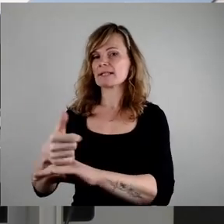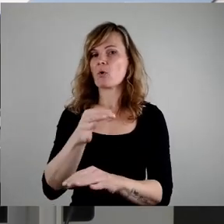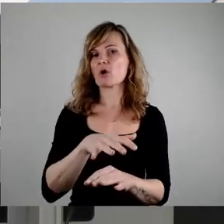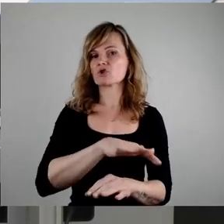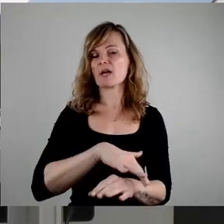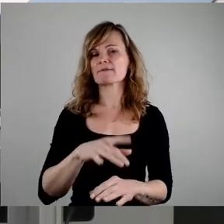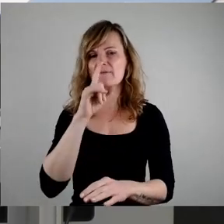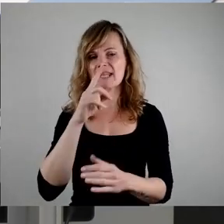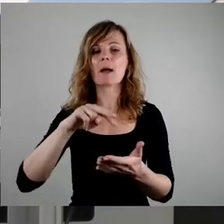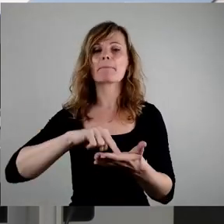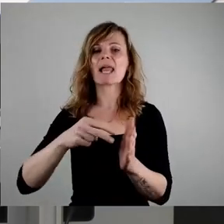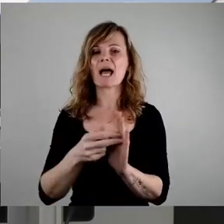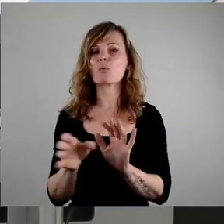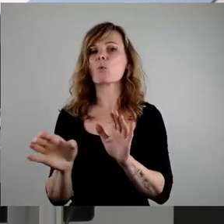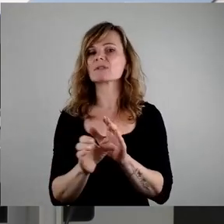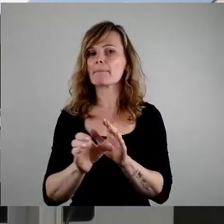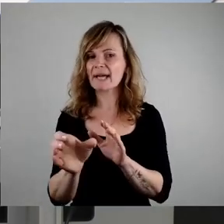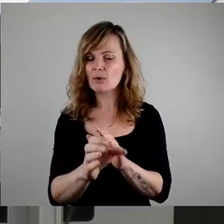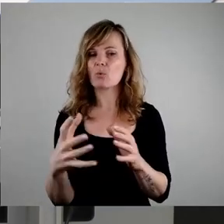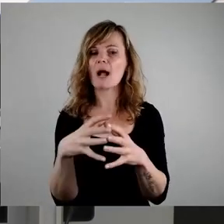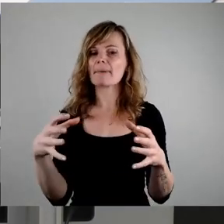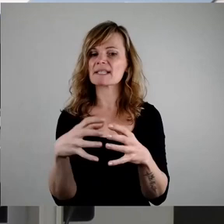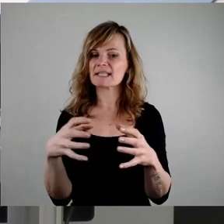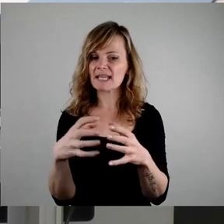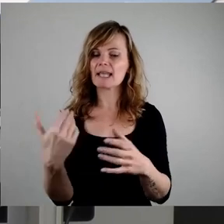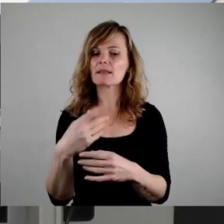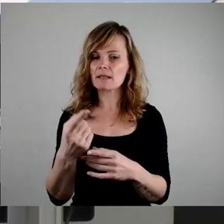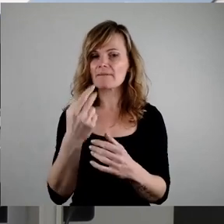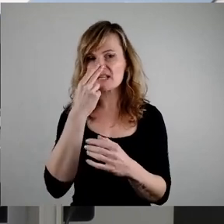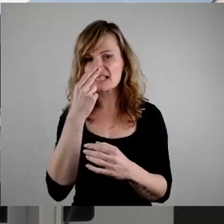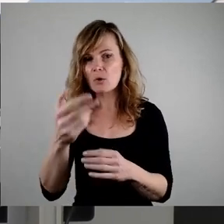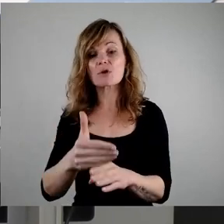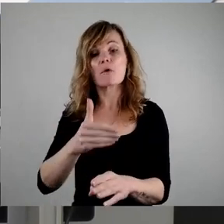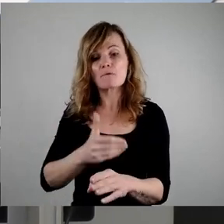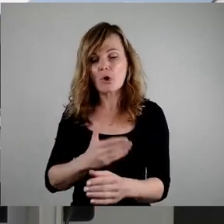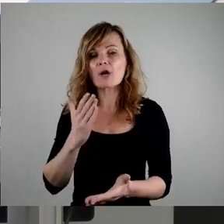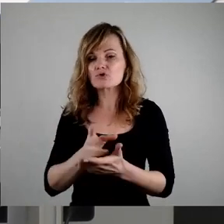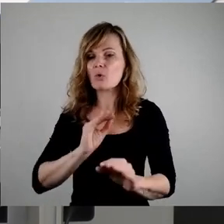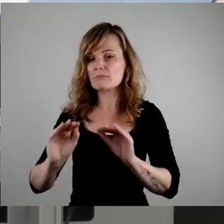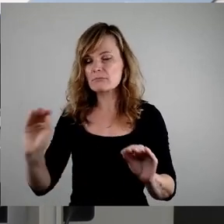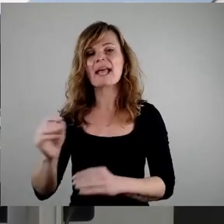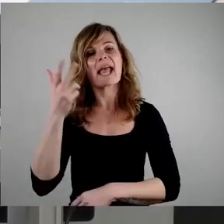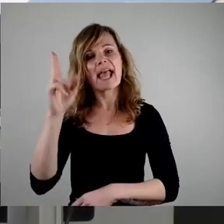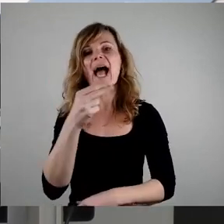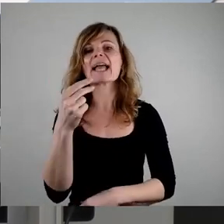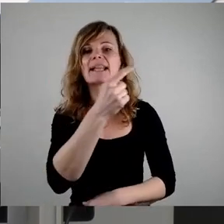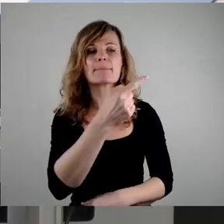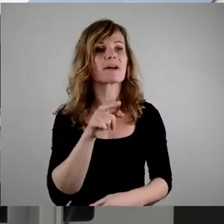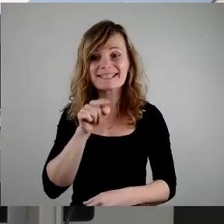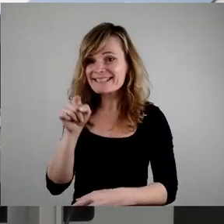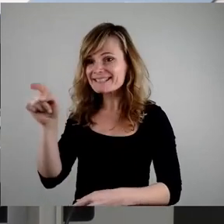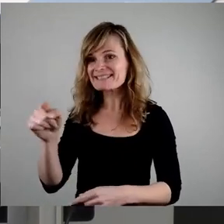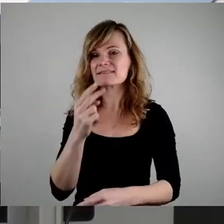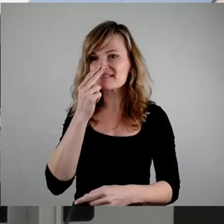bei der Planung für Unterbringungskapazitäten bereits ausreichend. Herr Hilbert, sprechen Sie doch mal mit diesen. Die Realität